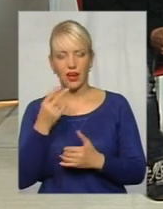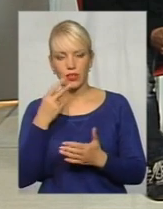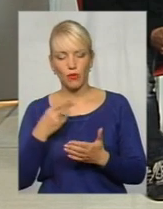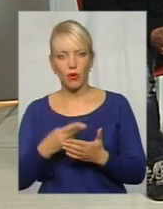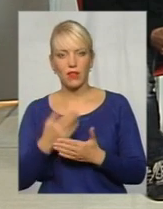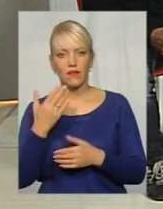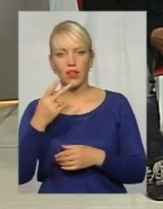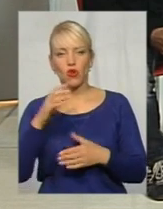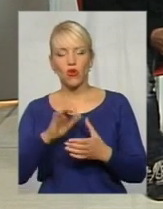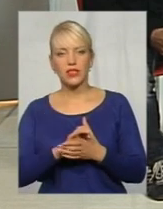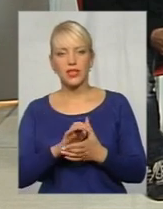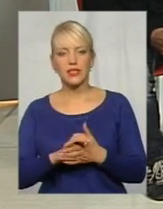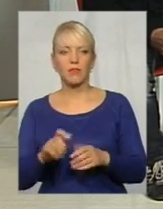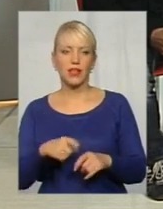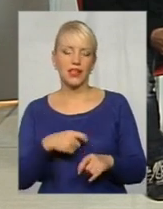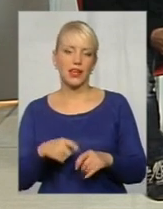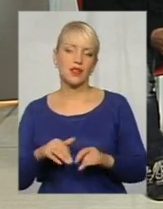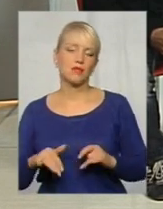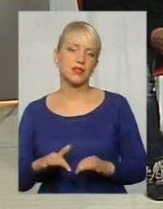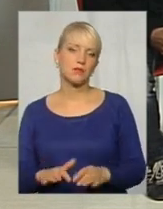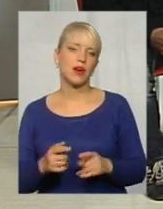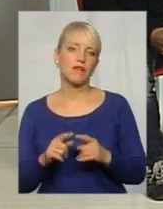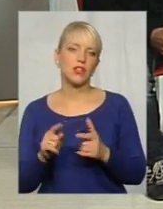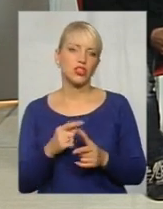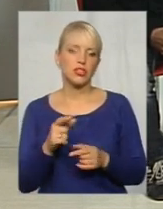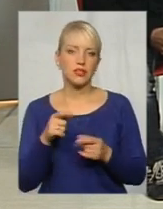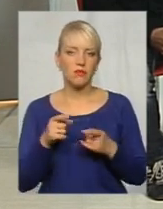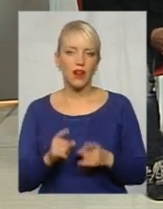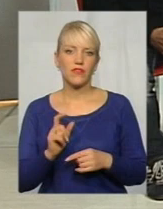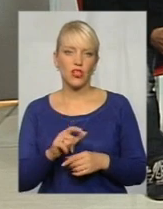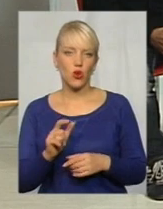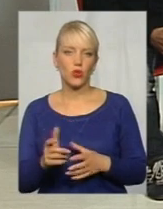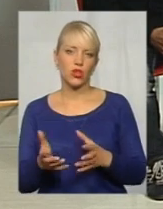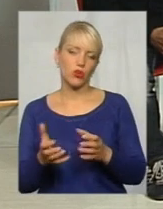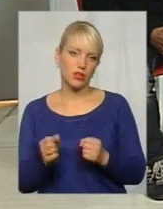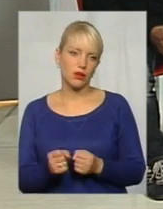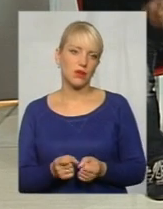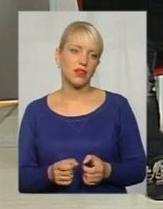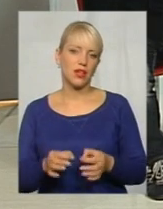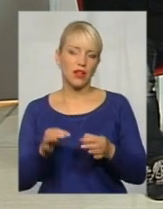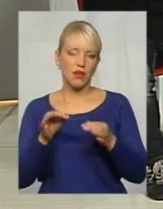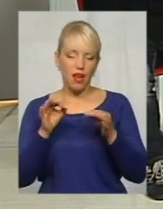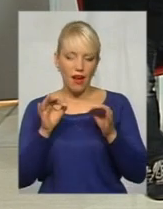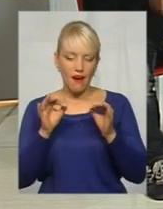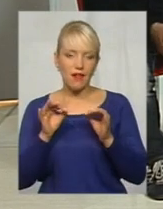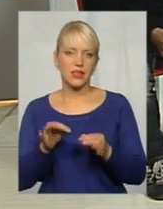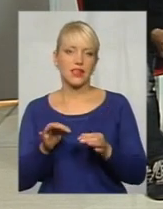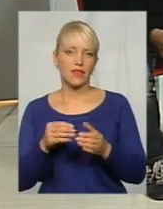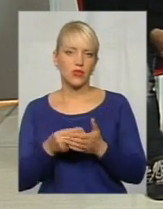ознайомилися з матеріалами справи, ви дивилися, чи справді люди отримали адекватну ціну за землю,